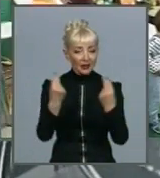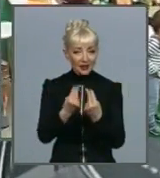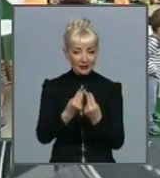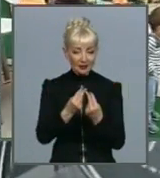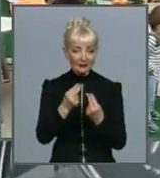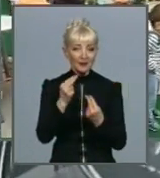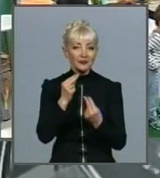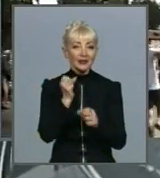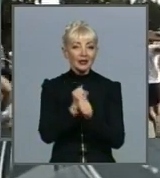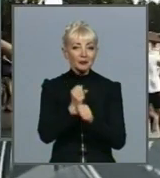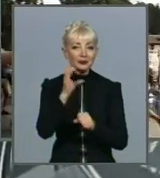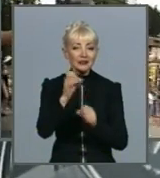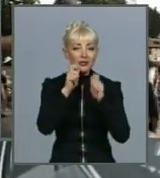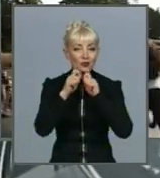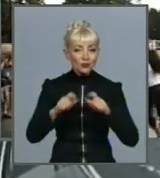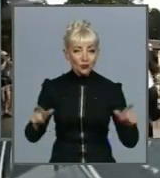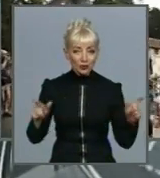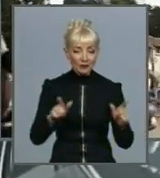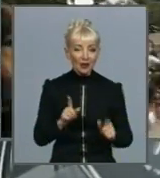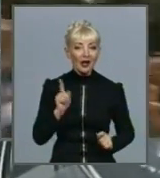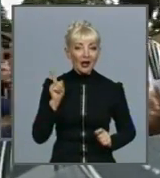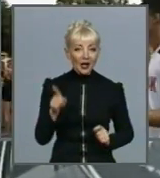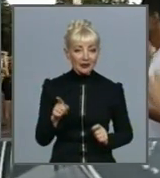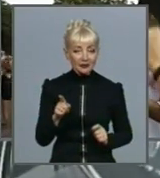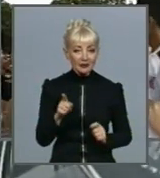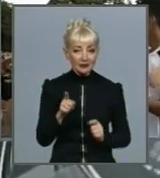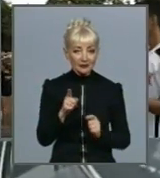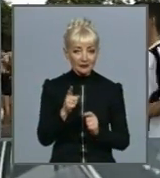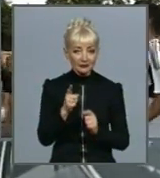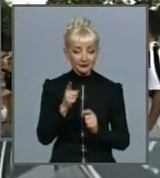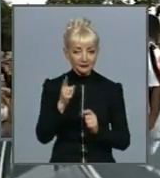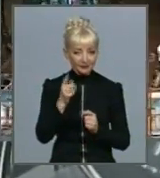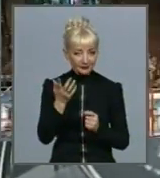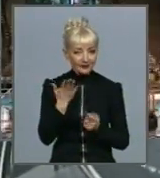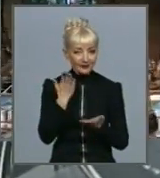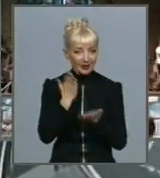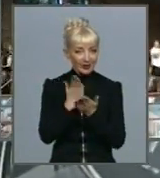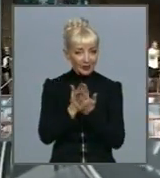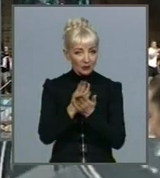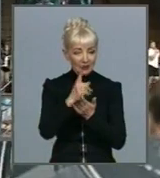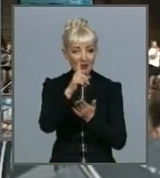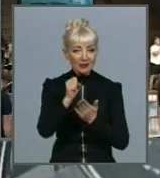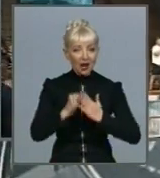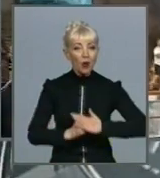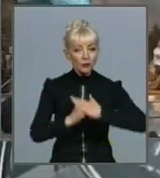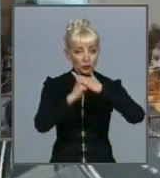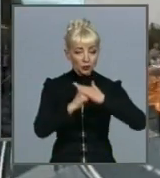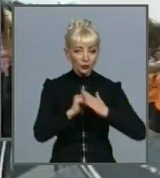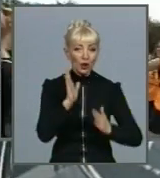школами, вони взяли за основу. І буде вона використовуватися,